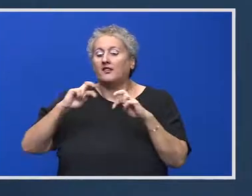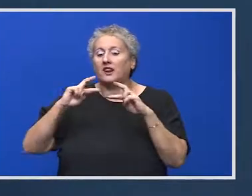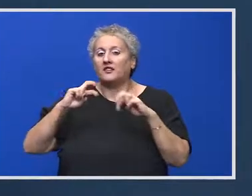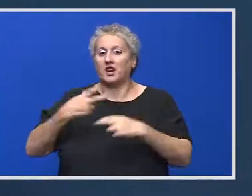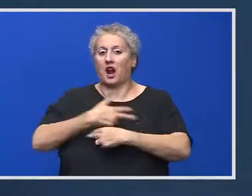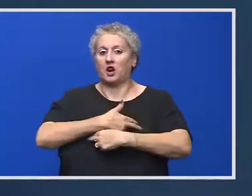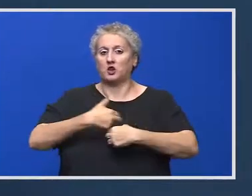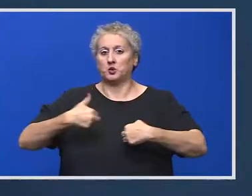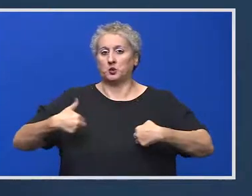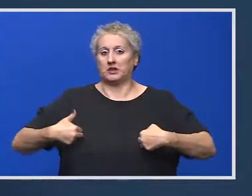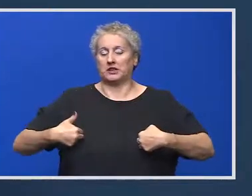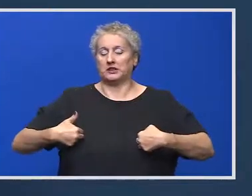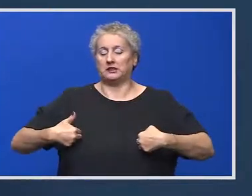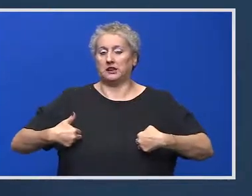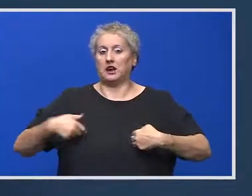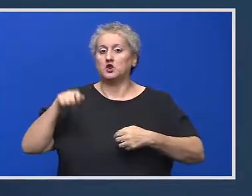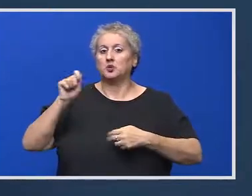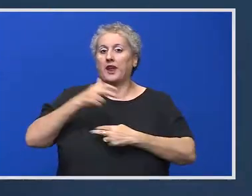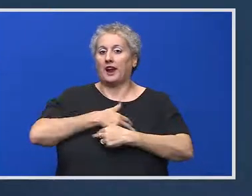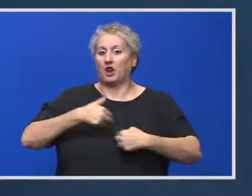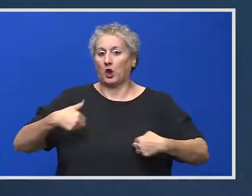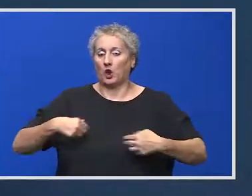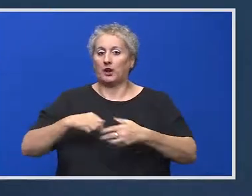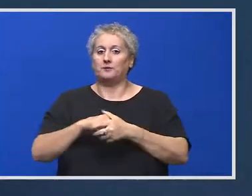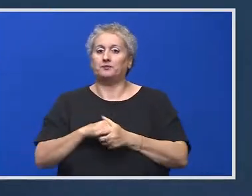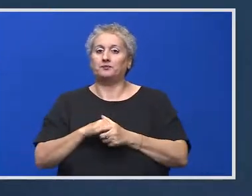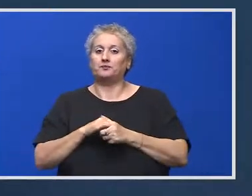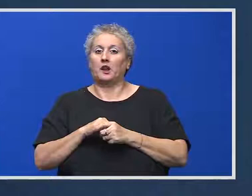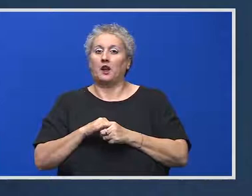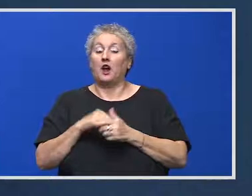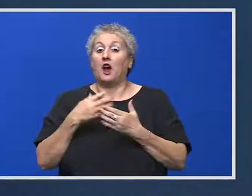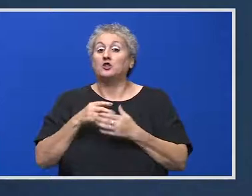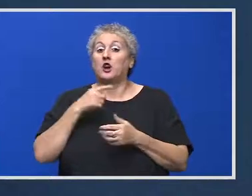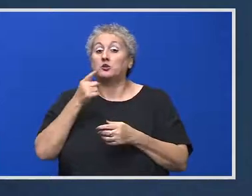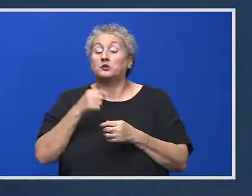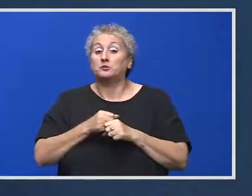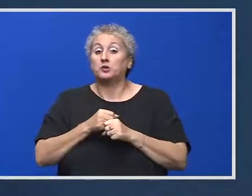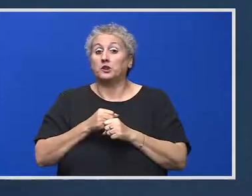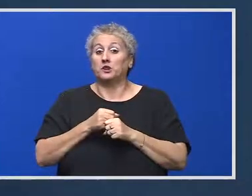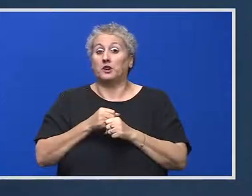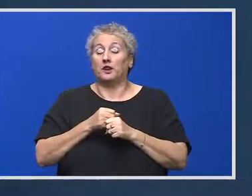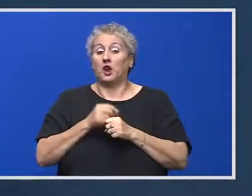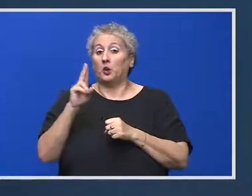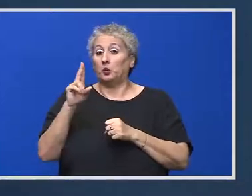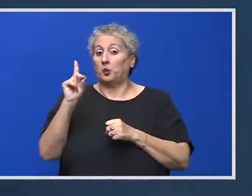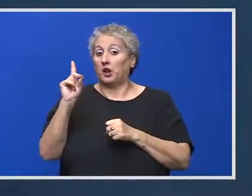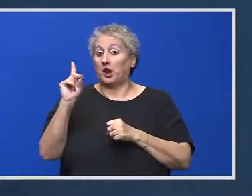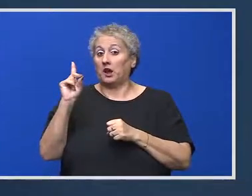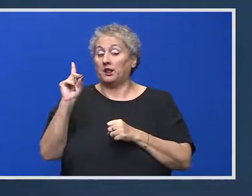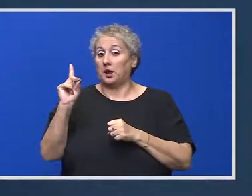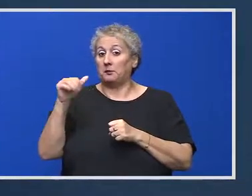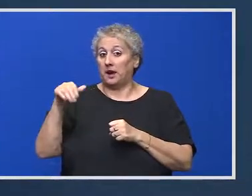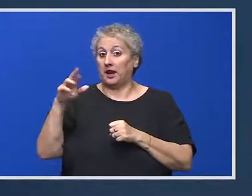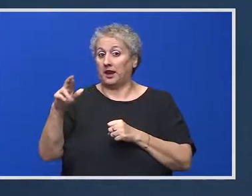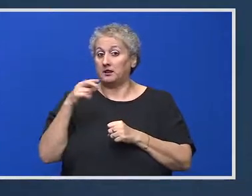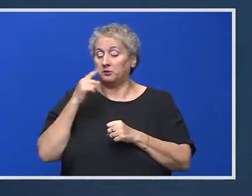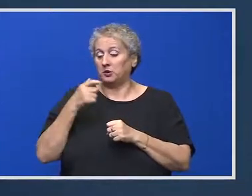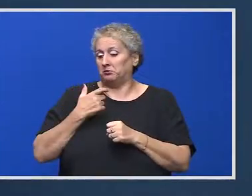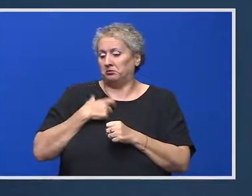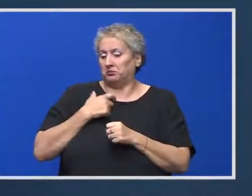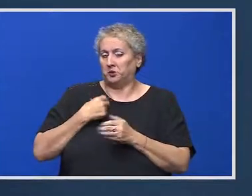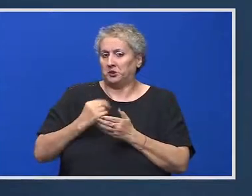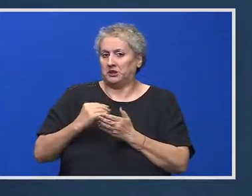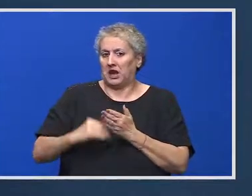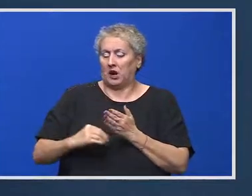vrea să vă întreb, în aceste condiții, având în vedere faptul că, așa cum sub linia și ministrul justiției UDMR, au avutat cod la cod cu PSD modificării legilor